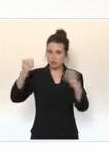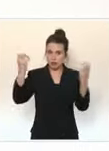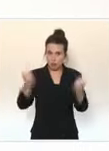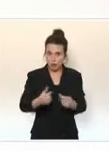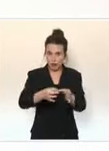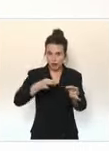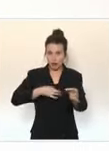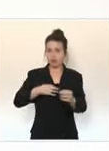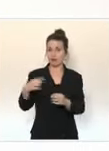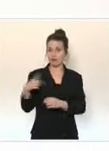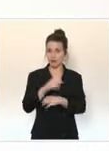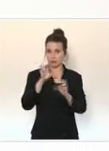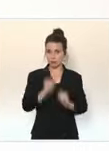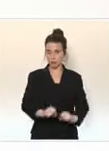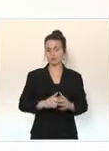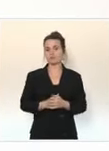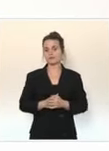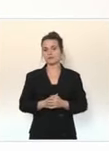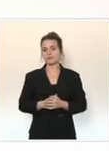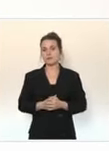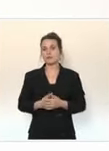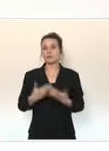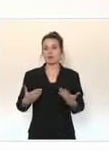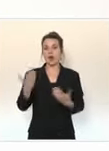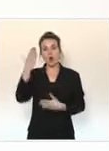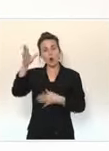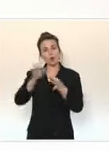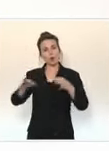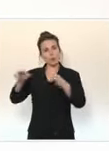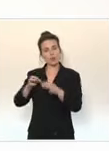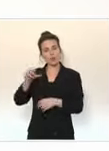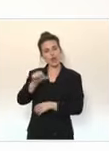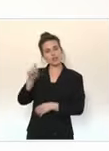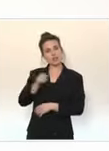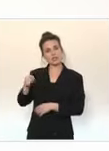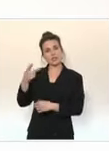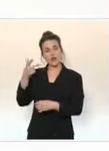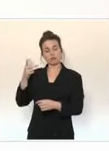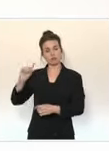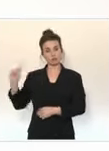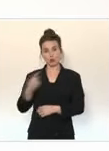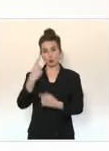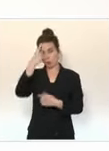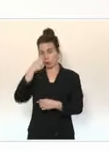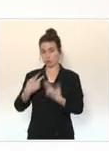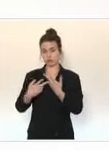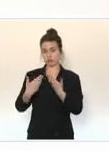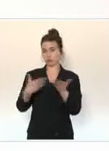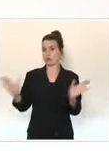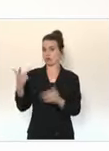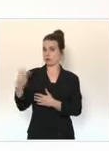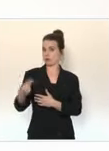à tout le monde sans distinction. En France, nous avons fait le choix de limiter encore ce risque en ne proposant le vaccin